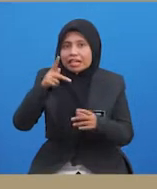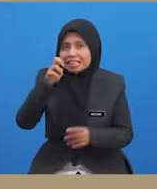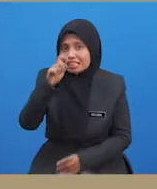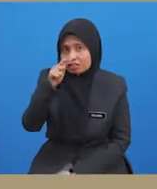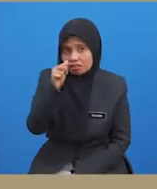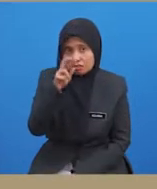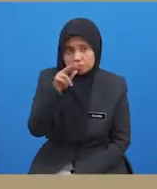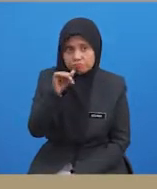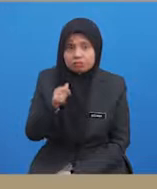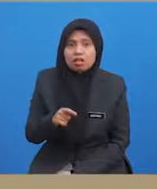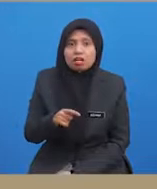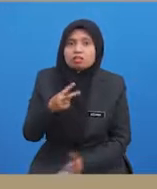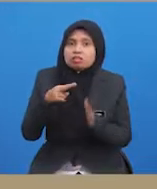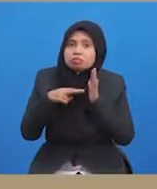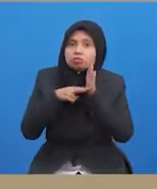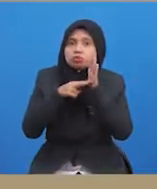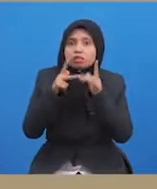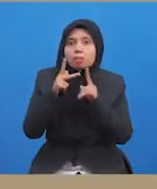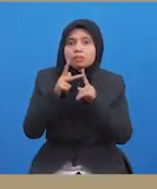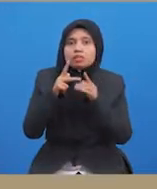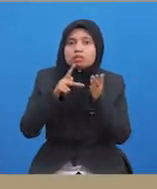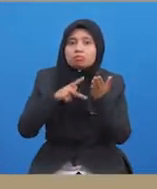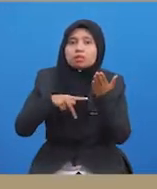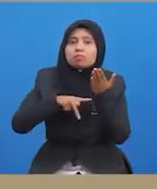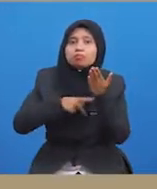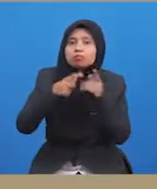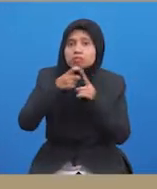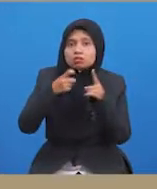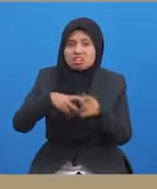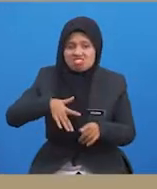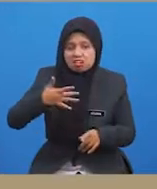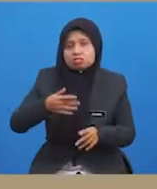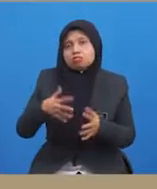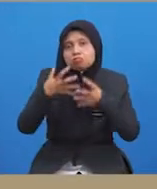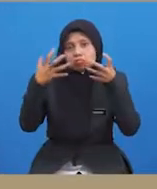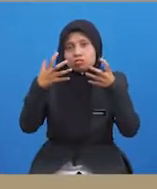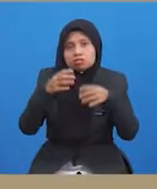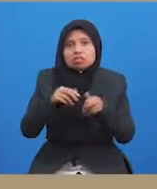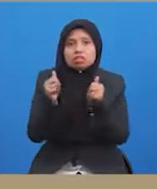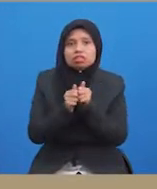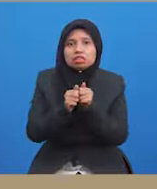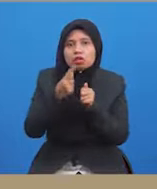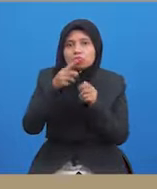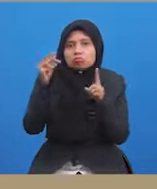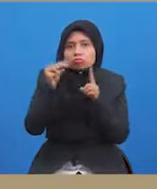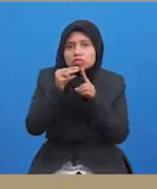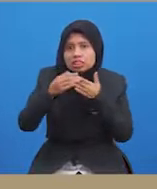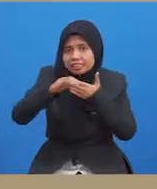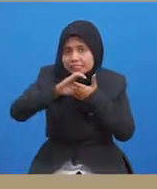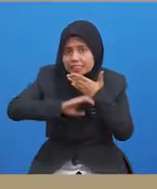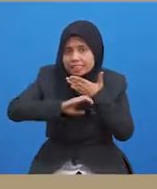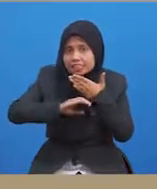ia merujuk kepada tindakan agresif yang berpunca daripada rasa marah dengan matlamat untuk mencederakan